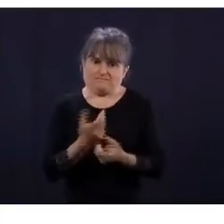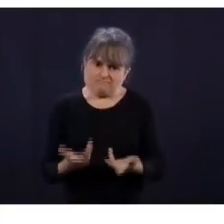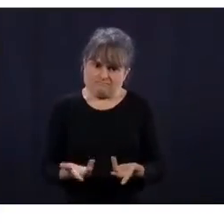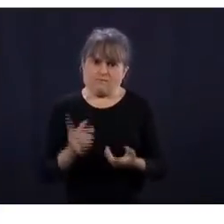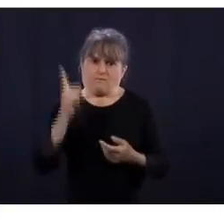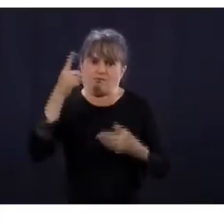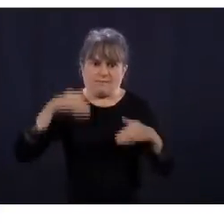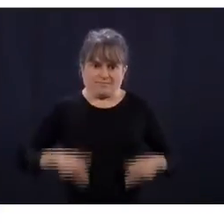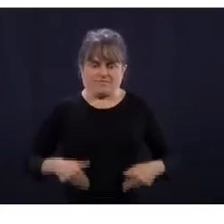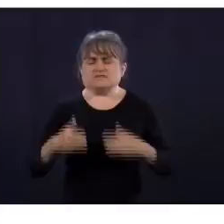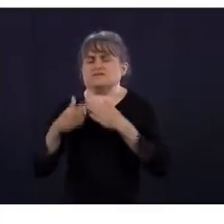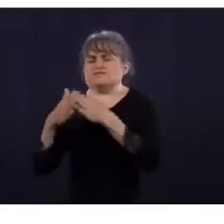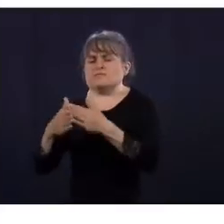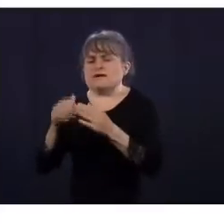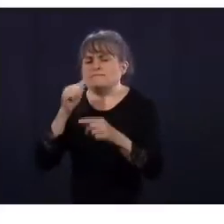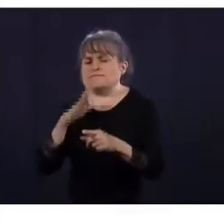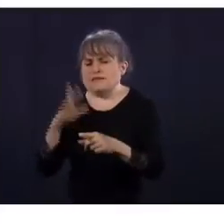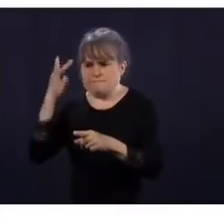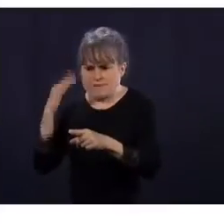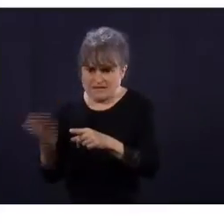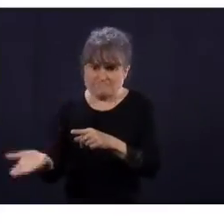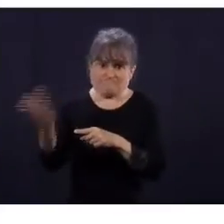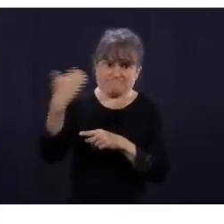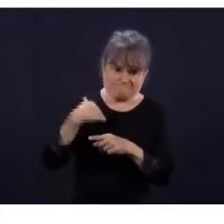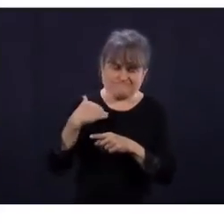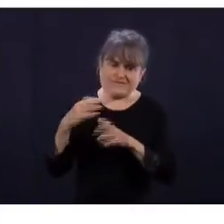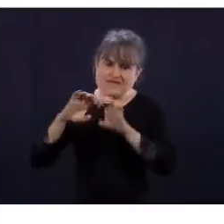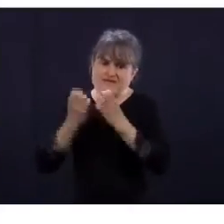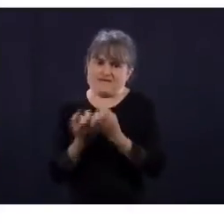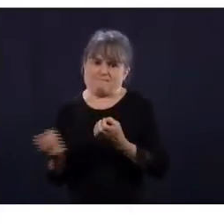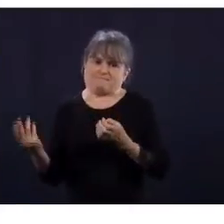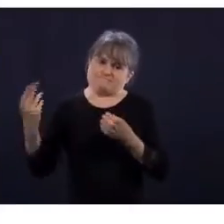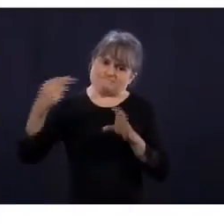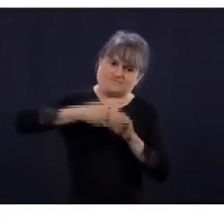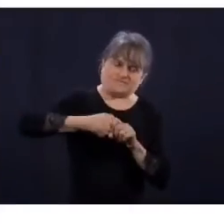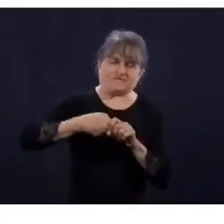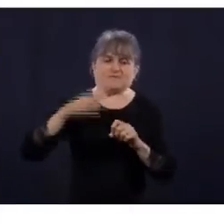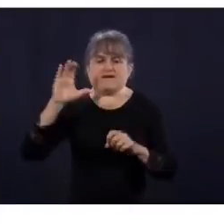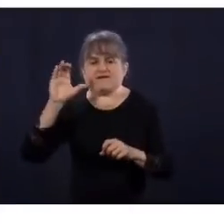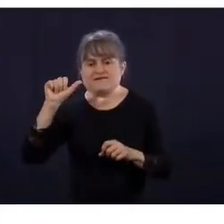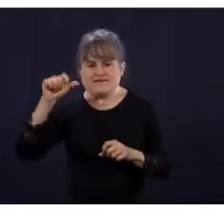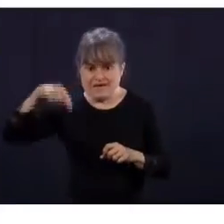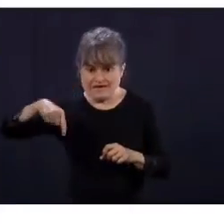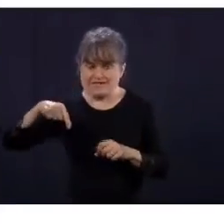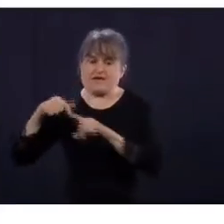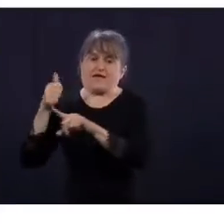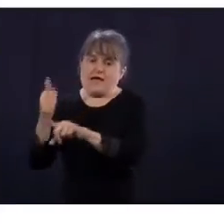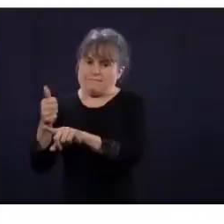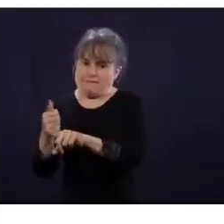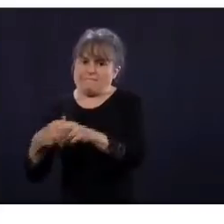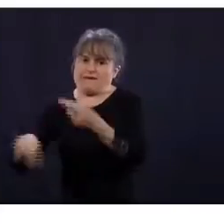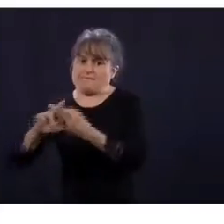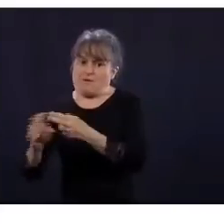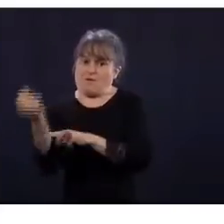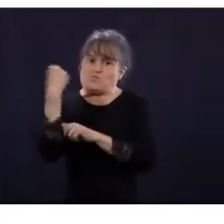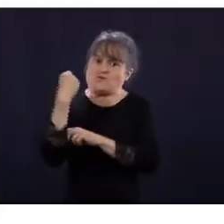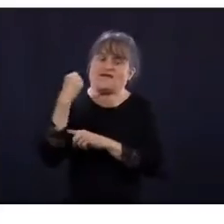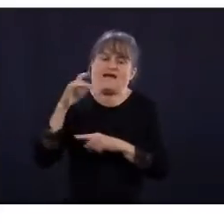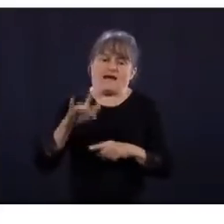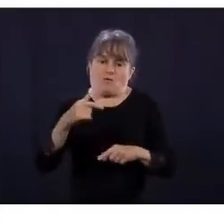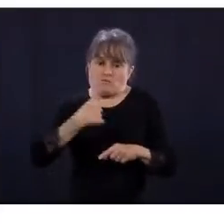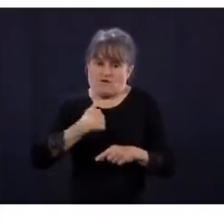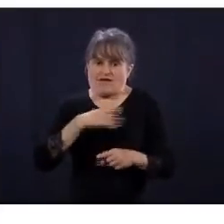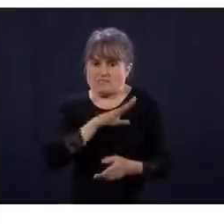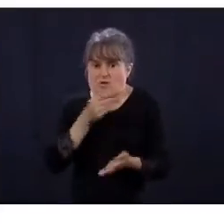actuellement avec la FTQ, la CSN. Les discussions vont bien. Donc, c'est le premier